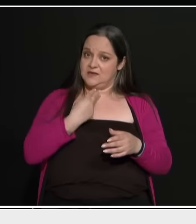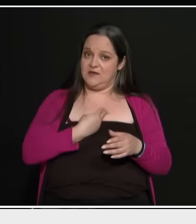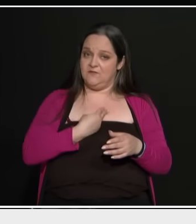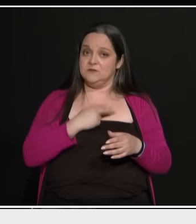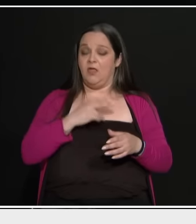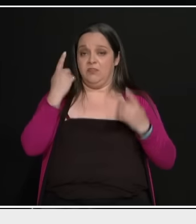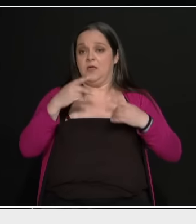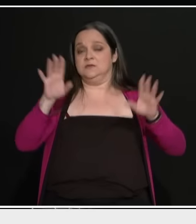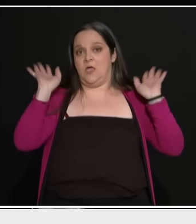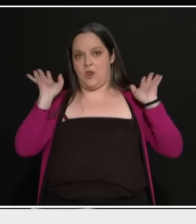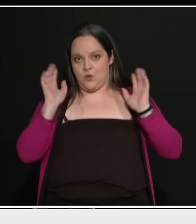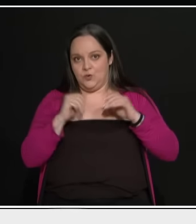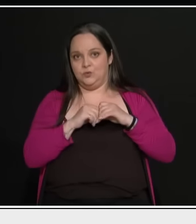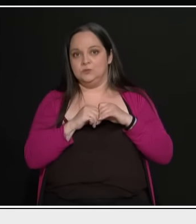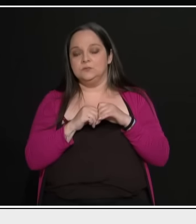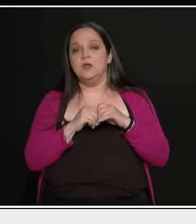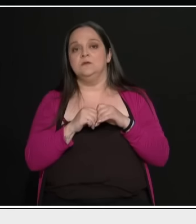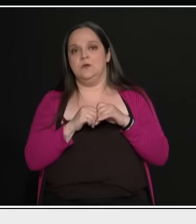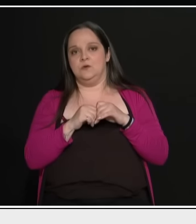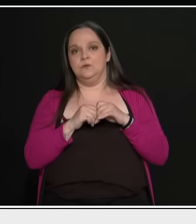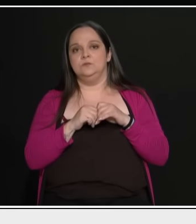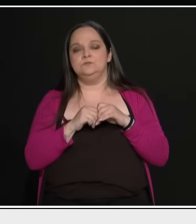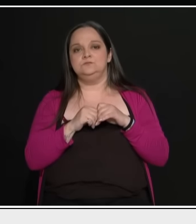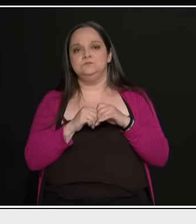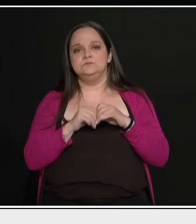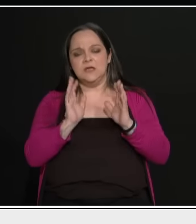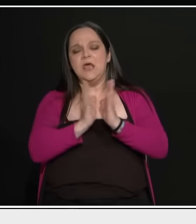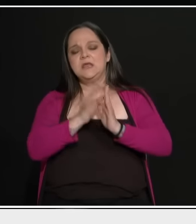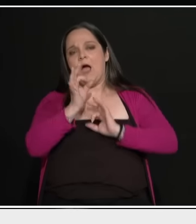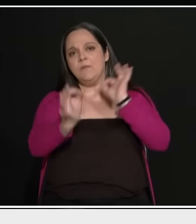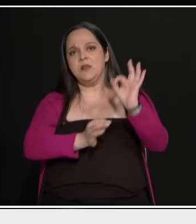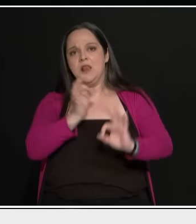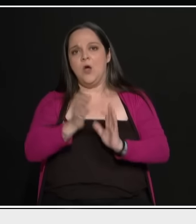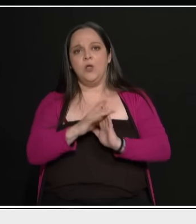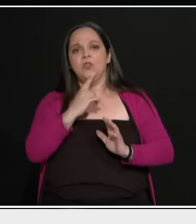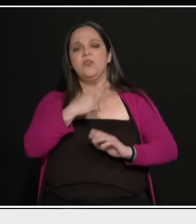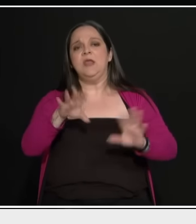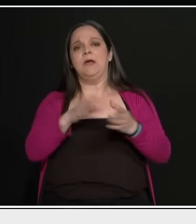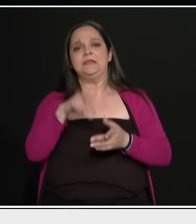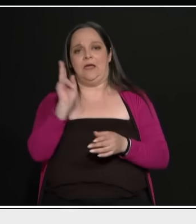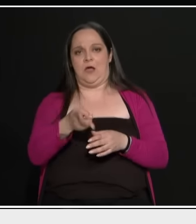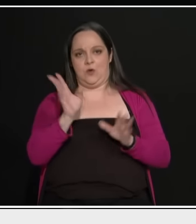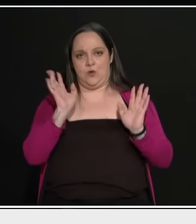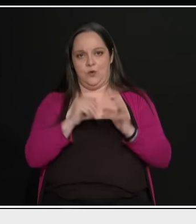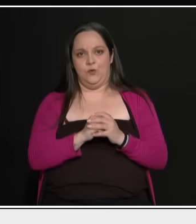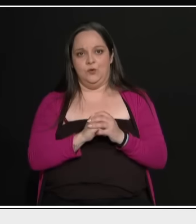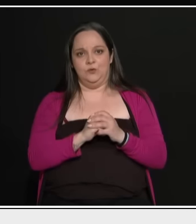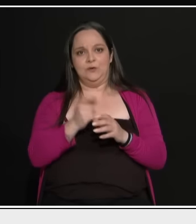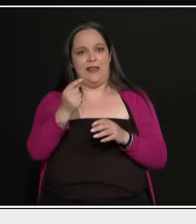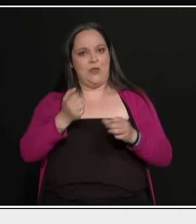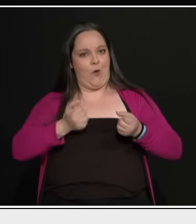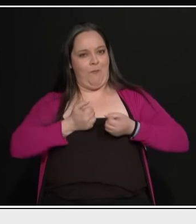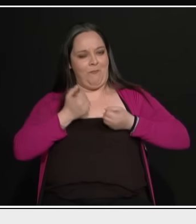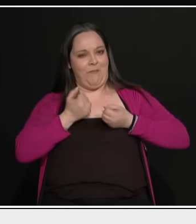είναι. Ό,τι λέω γενικώς δεν θα βάλω. Αυτό λέω. Δεν είπα τίποτα κακό. Παίζετε λίγο στα